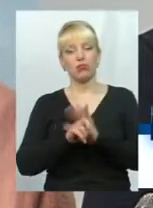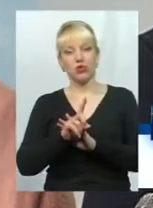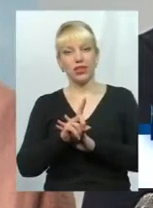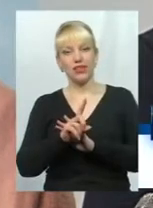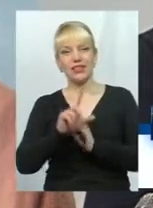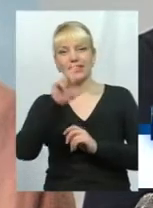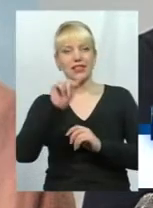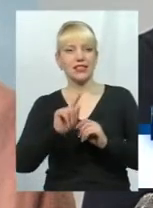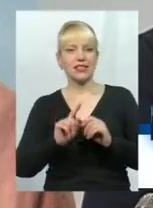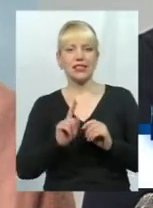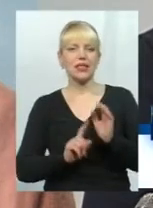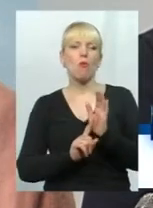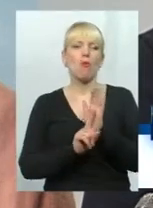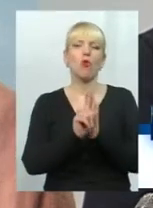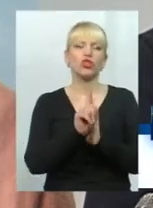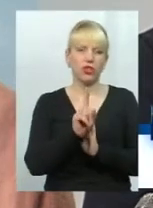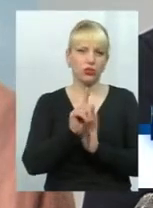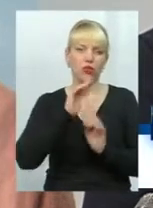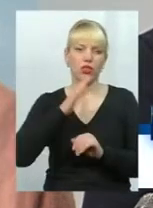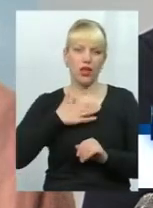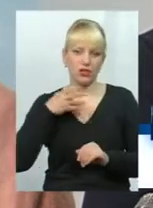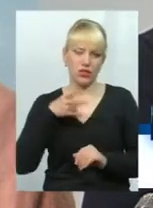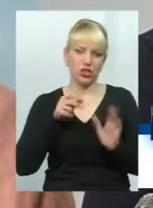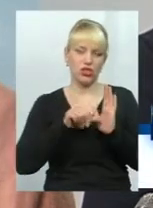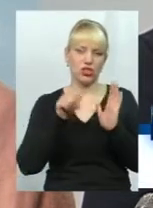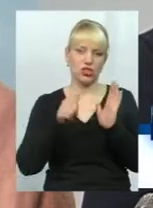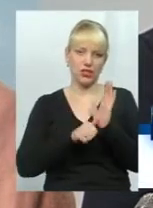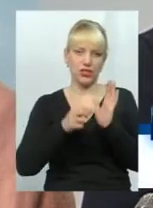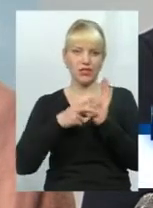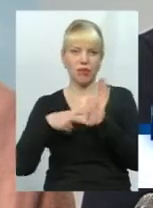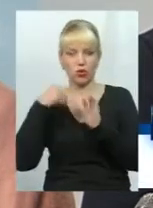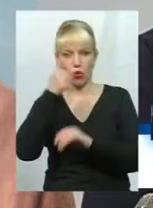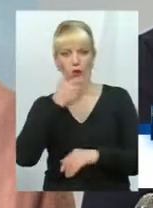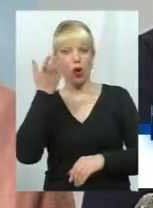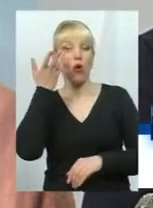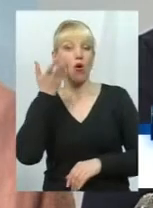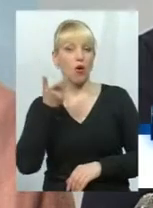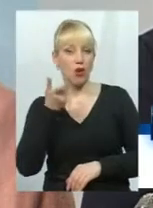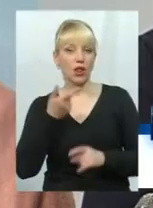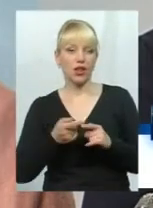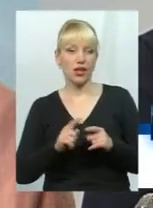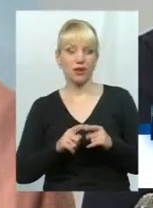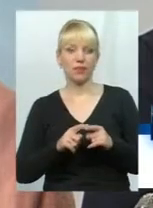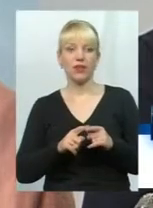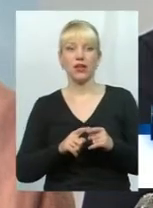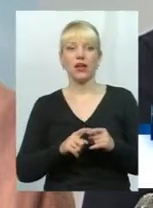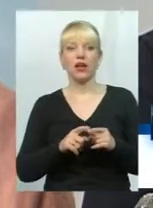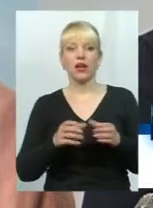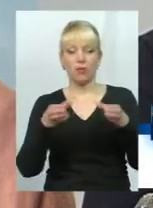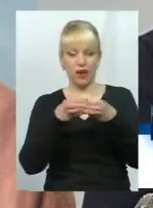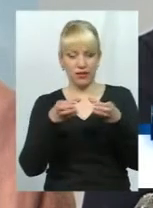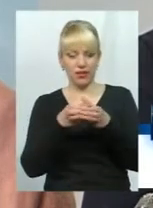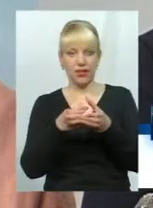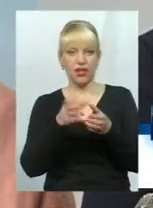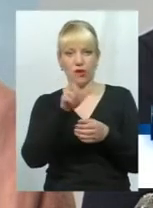початку нашого 2016-2017 року, коли чергова партія великих платників податків